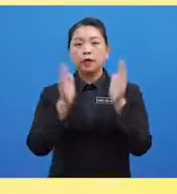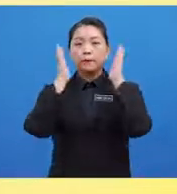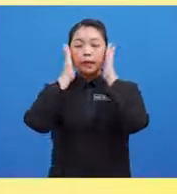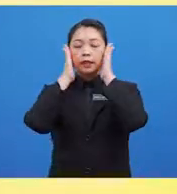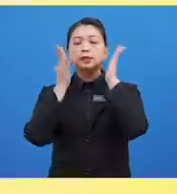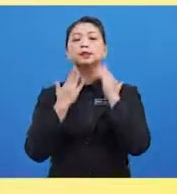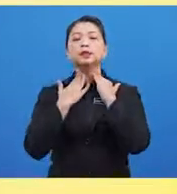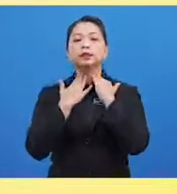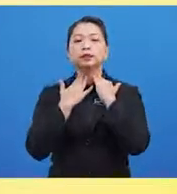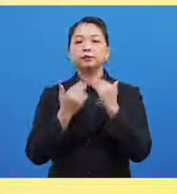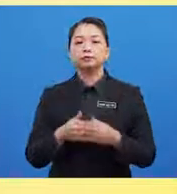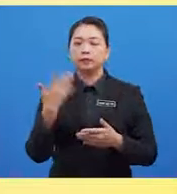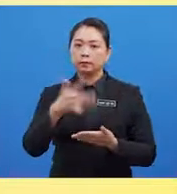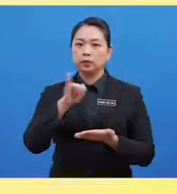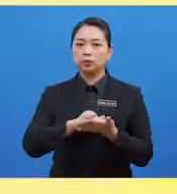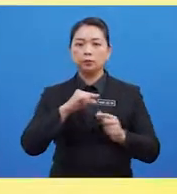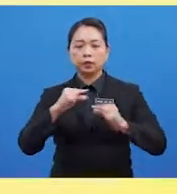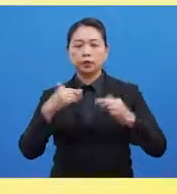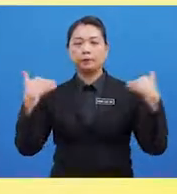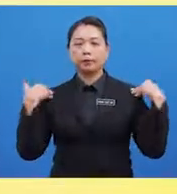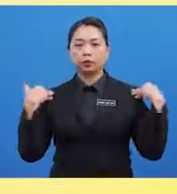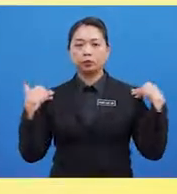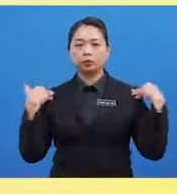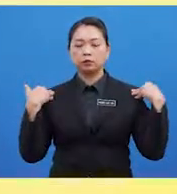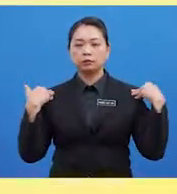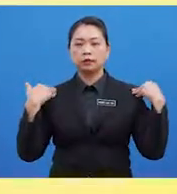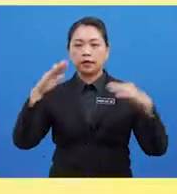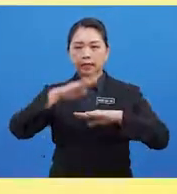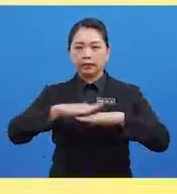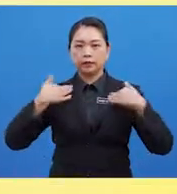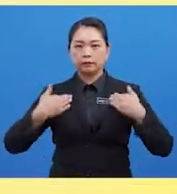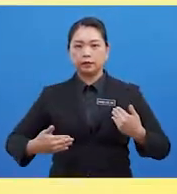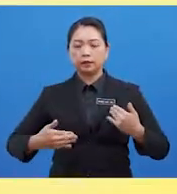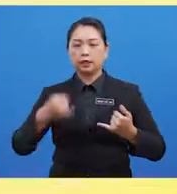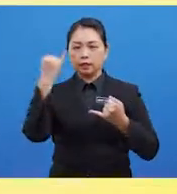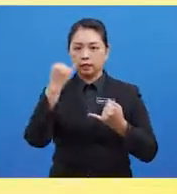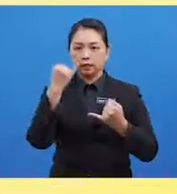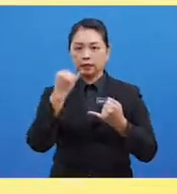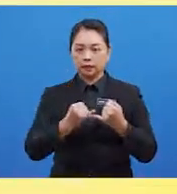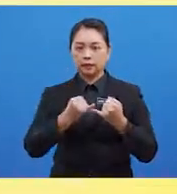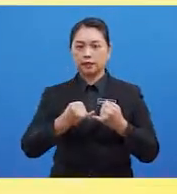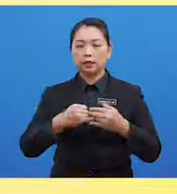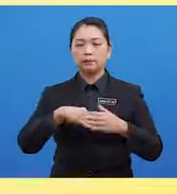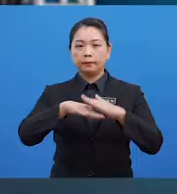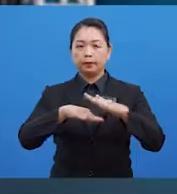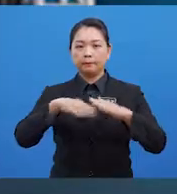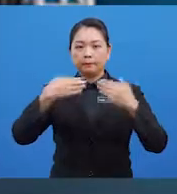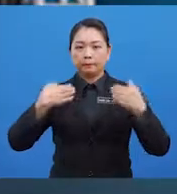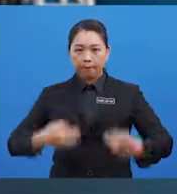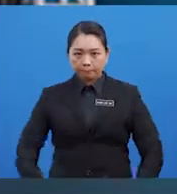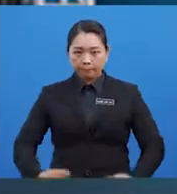Kemudian Akan Bergerak Ke Bahu Dan Bahagian Atas Badan Akhirnya Bahagian Bawah Tubuh